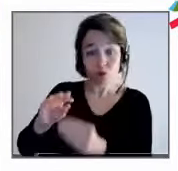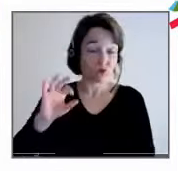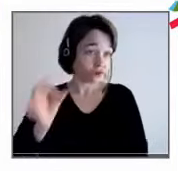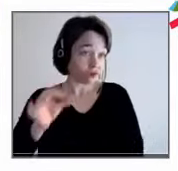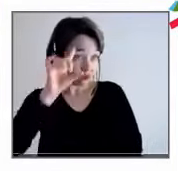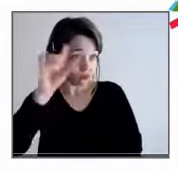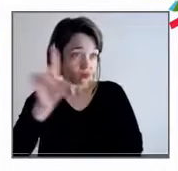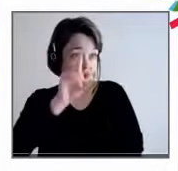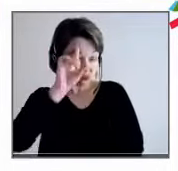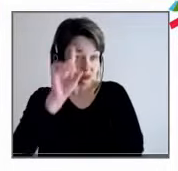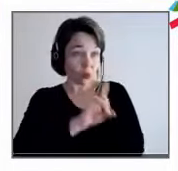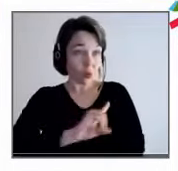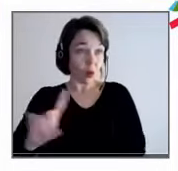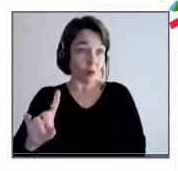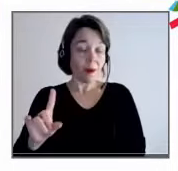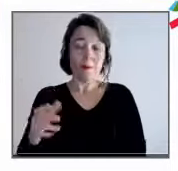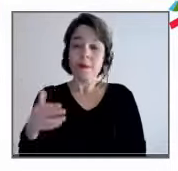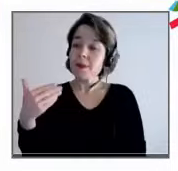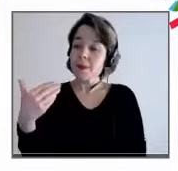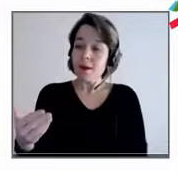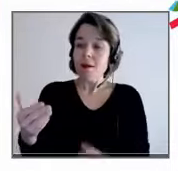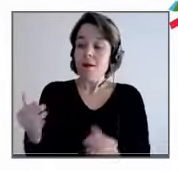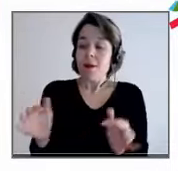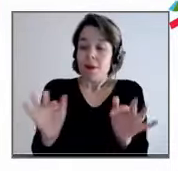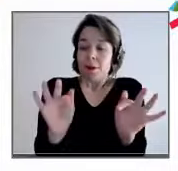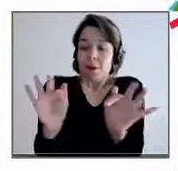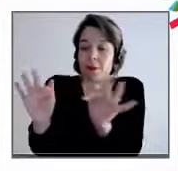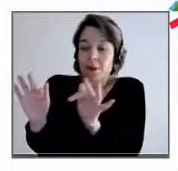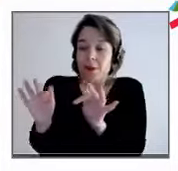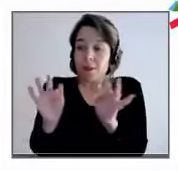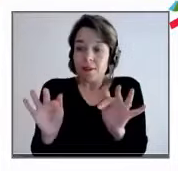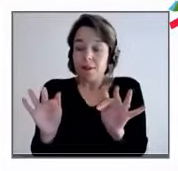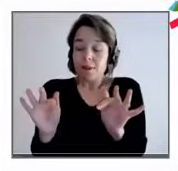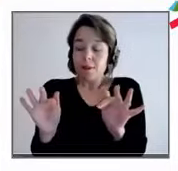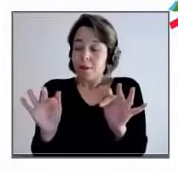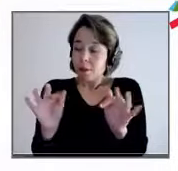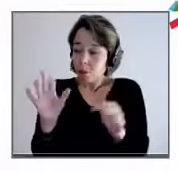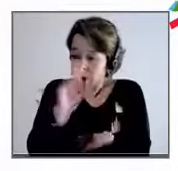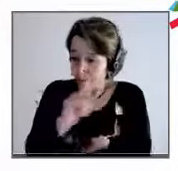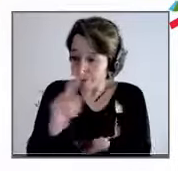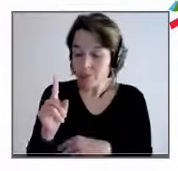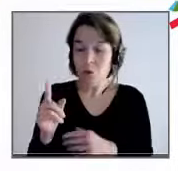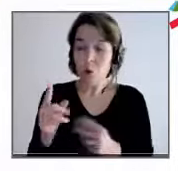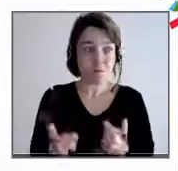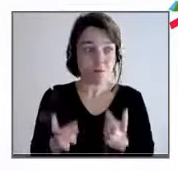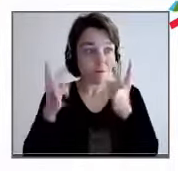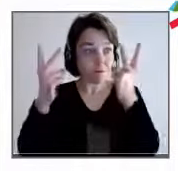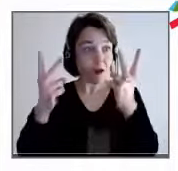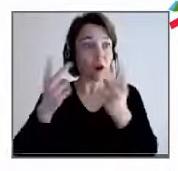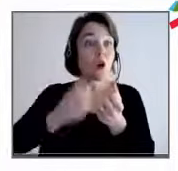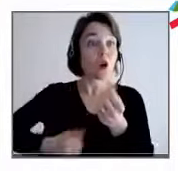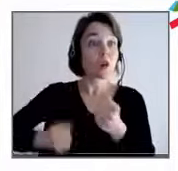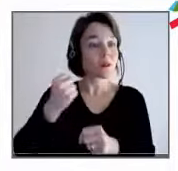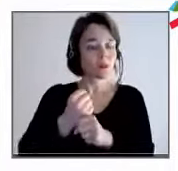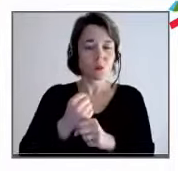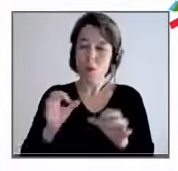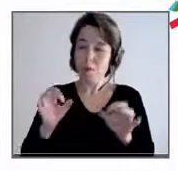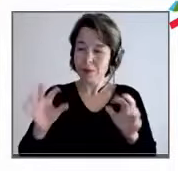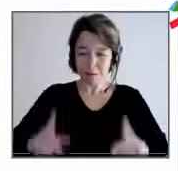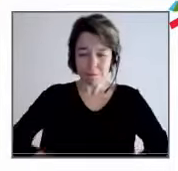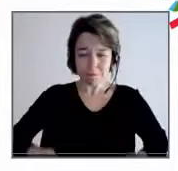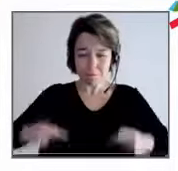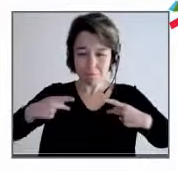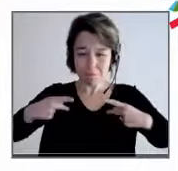à des mots tels que la création de valeur, c'est une création de force de vie, les bénéfices, sont des